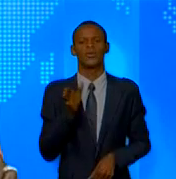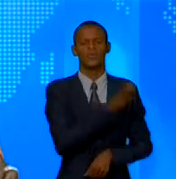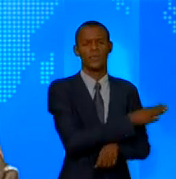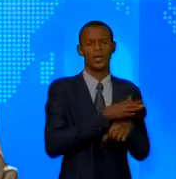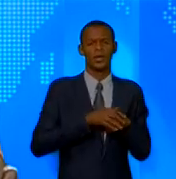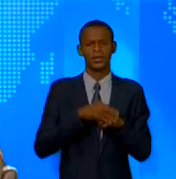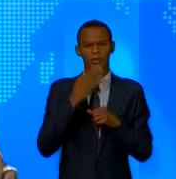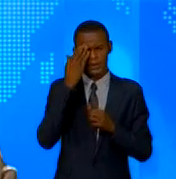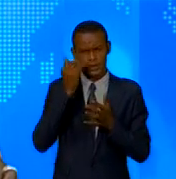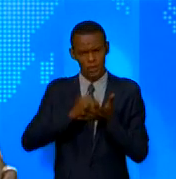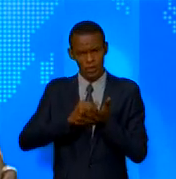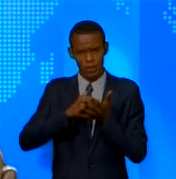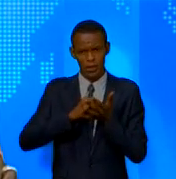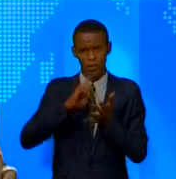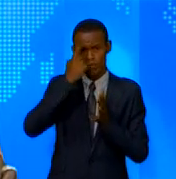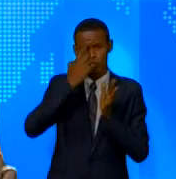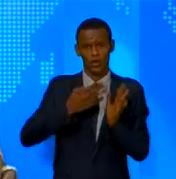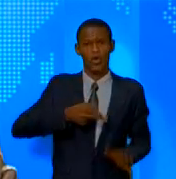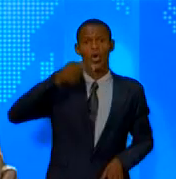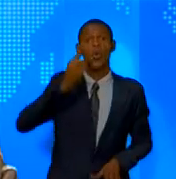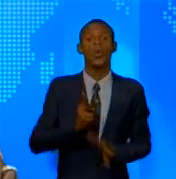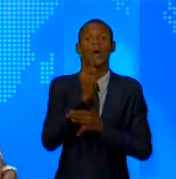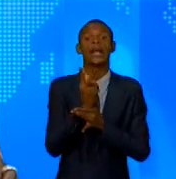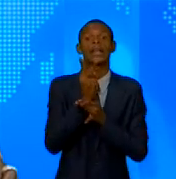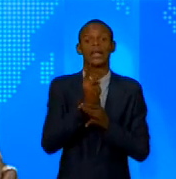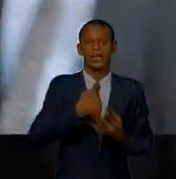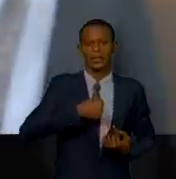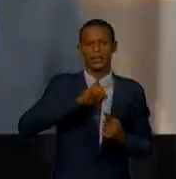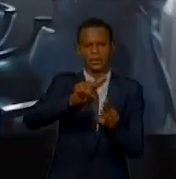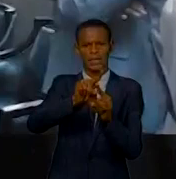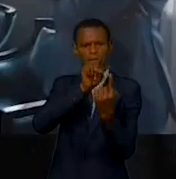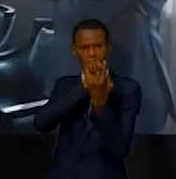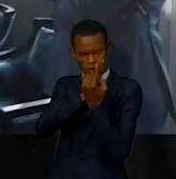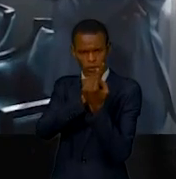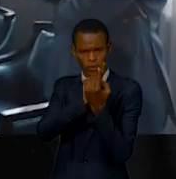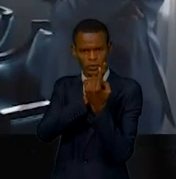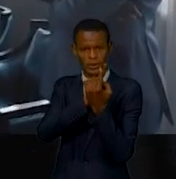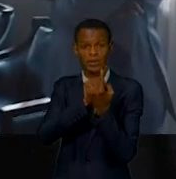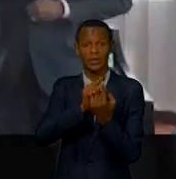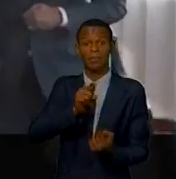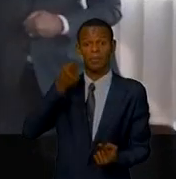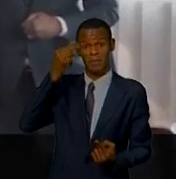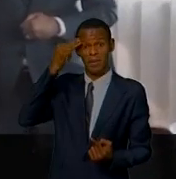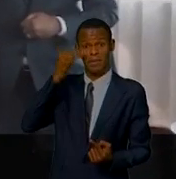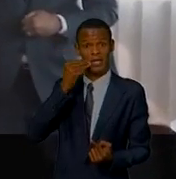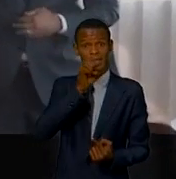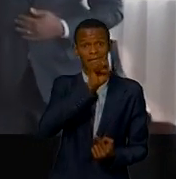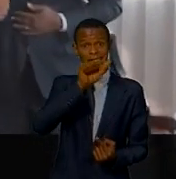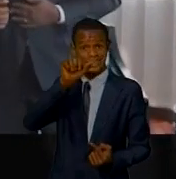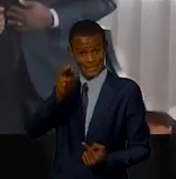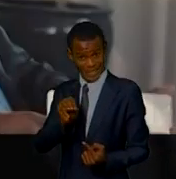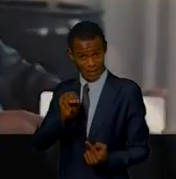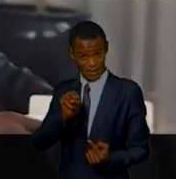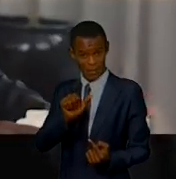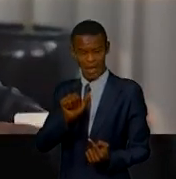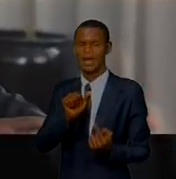gouverneur de province du Okatanga est allé présenter ses civilités au Premier ministre Sama Lukonde. Jacques Kiabula Katwe promet